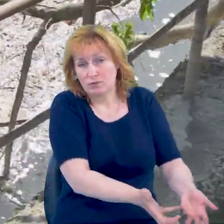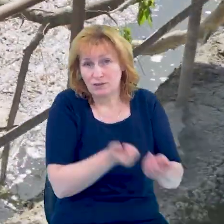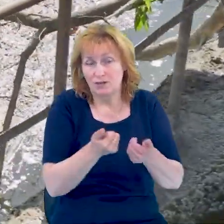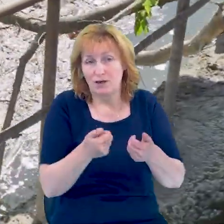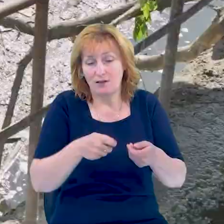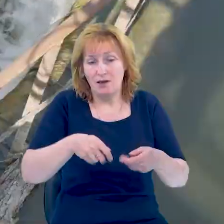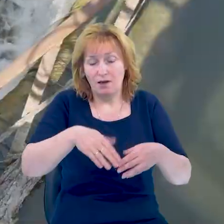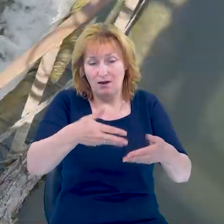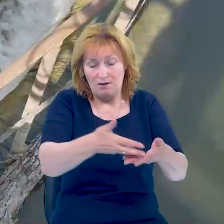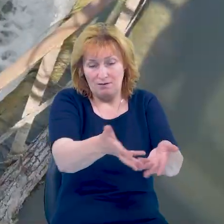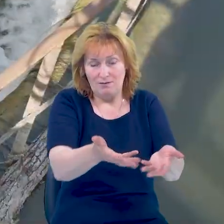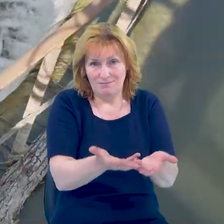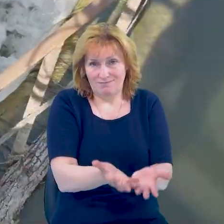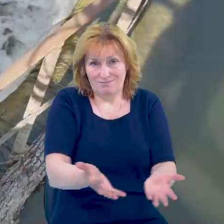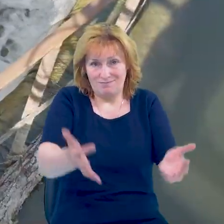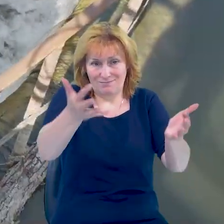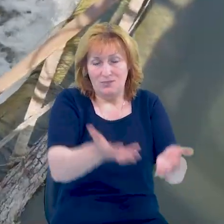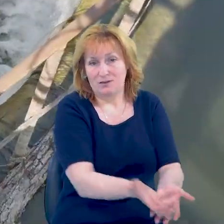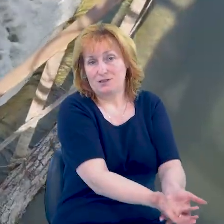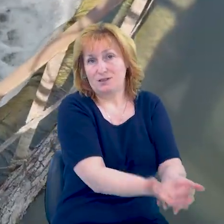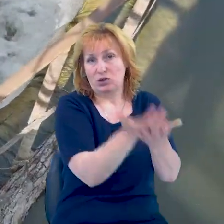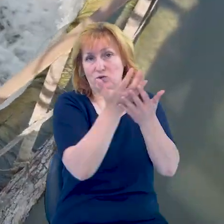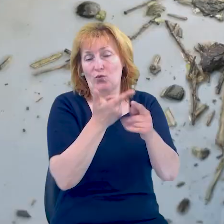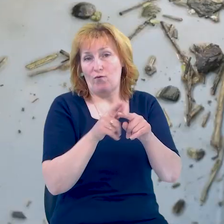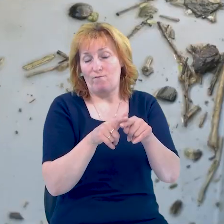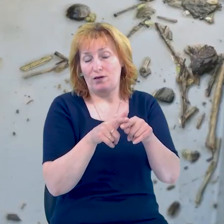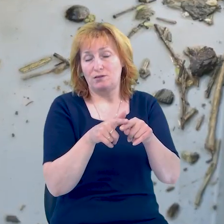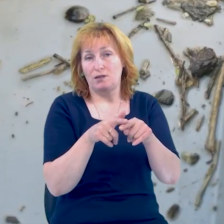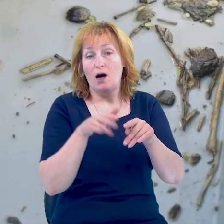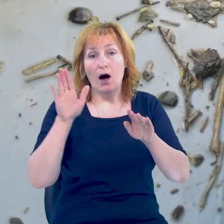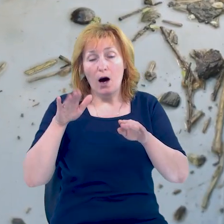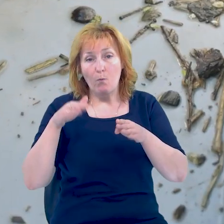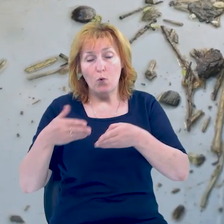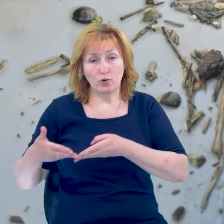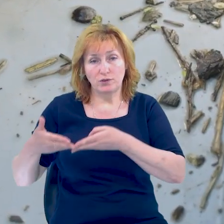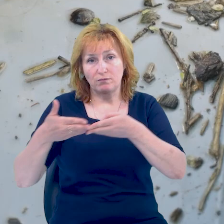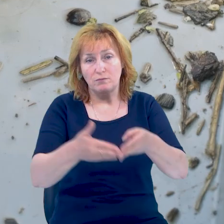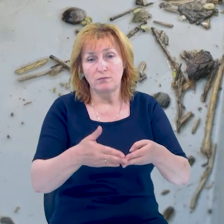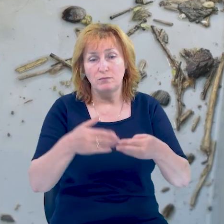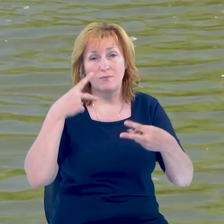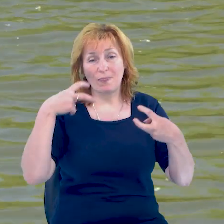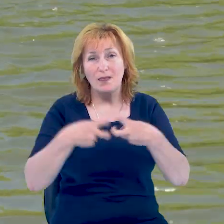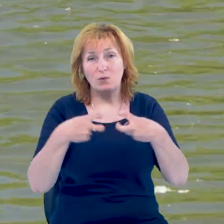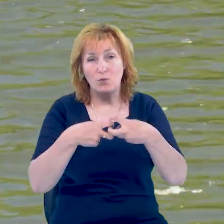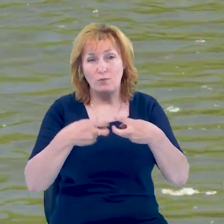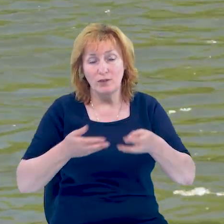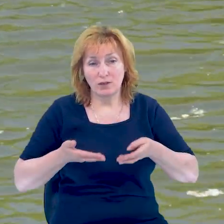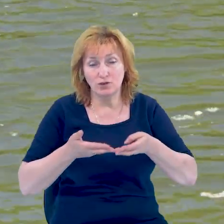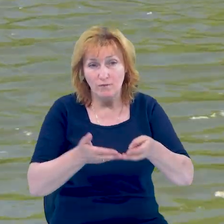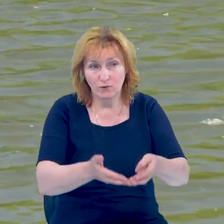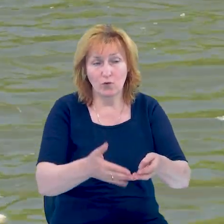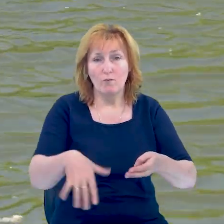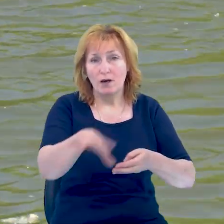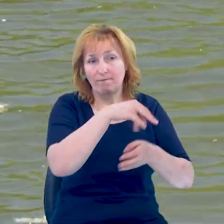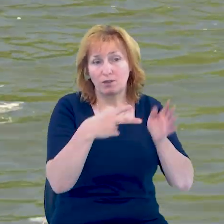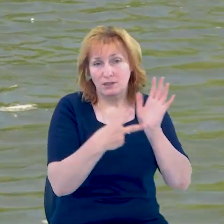птахів сачком. Згодом рятувальники використовували надувний човен, щоб спуститися на воду. За півтори години всіх качок